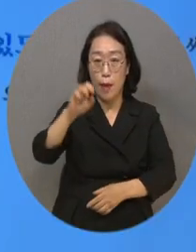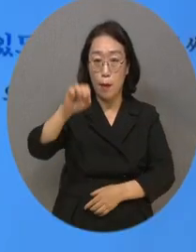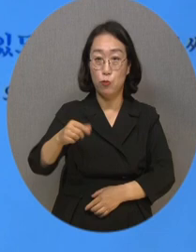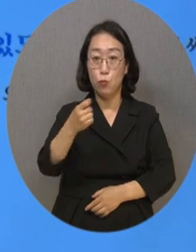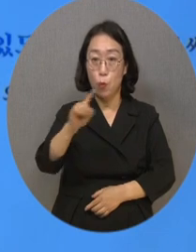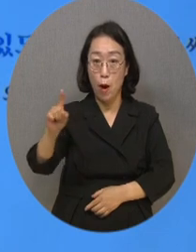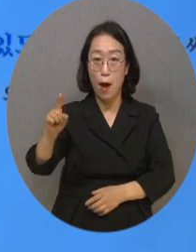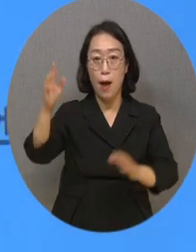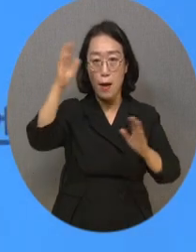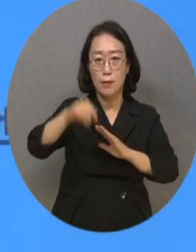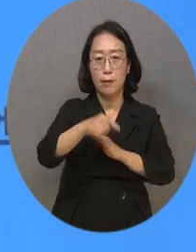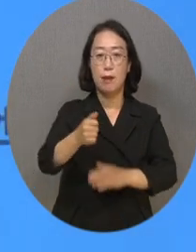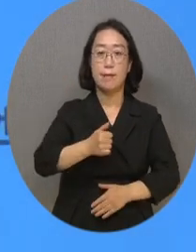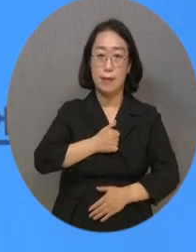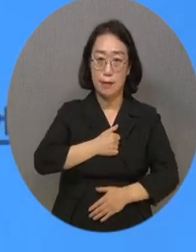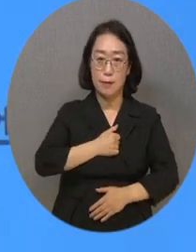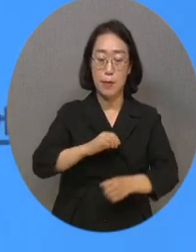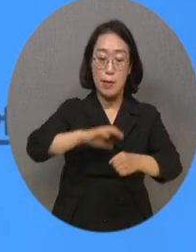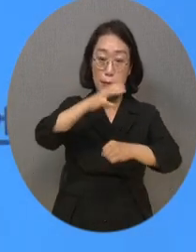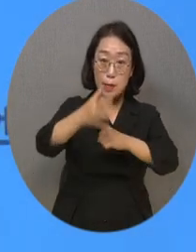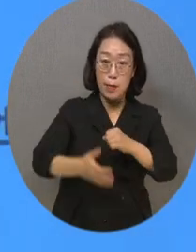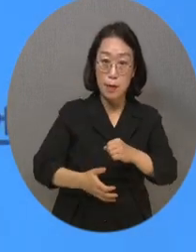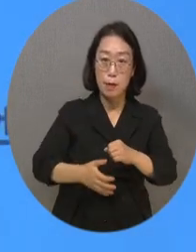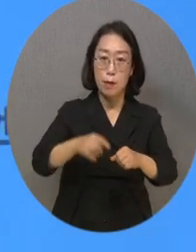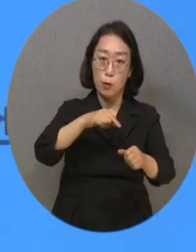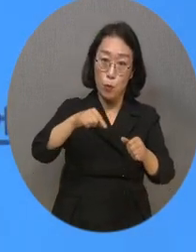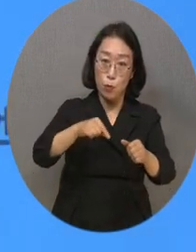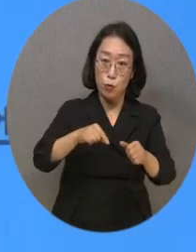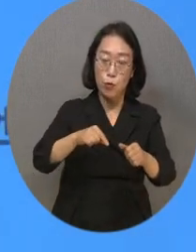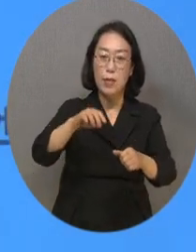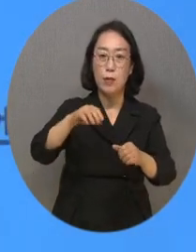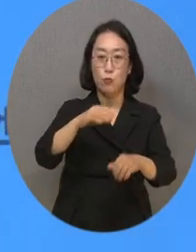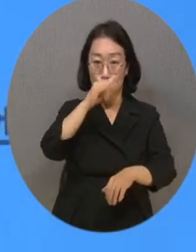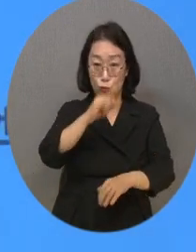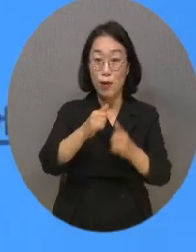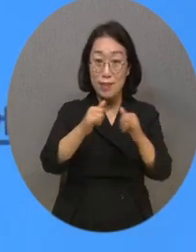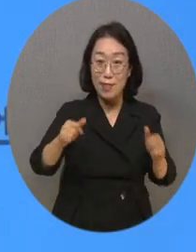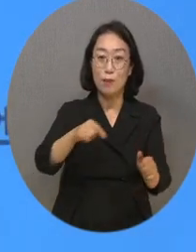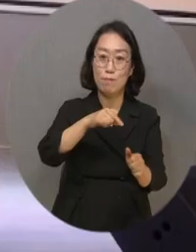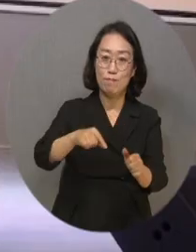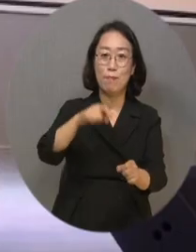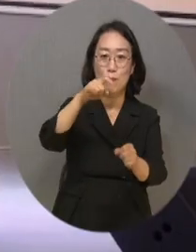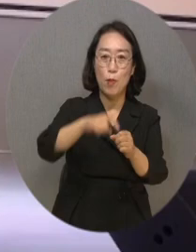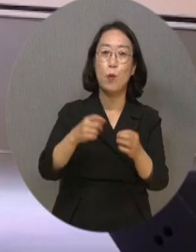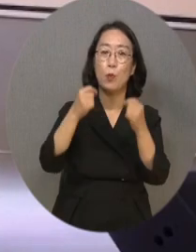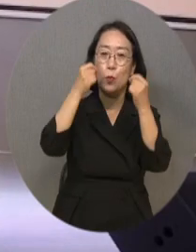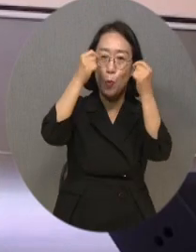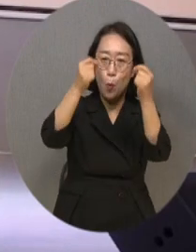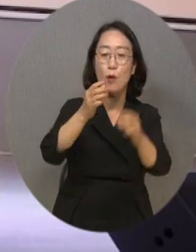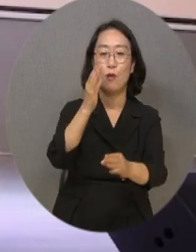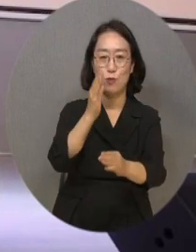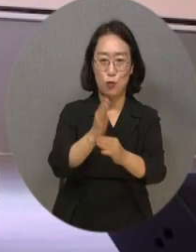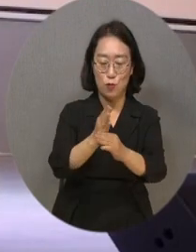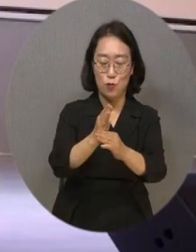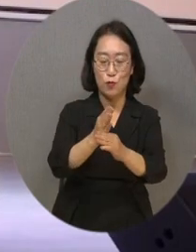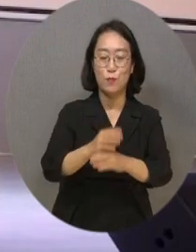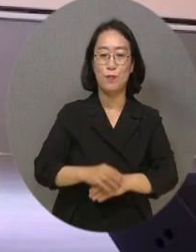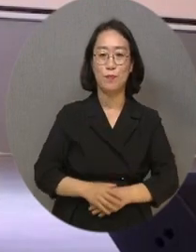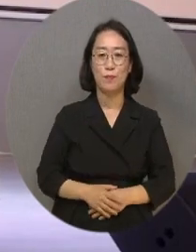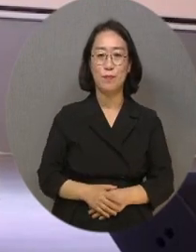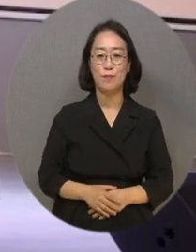자긍심을 키우고 미래의 글로벌 인재를 양성하기 위해 힘쓰고 있습니다. 복시TV 뉴스 황영재입니다.